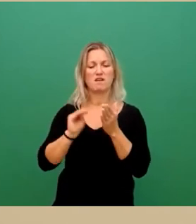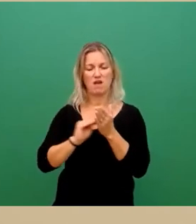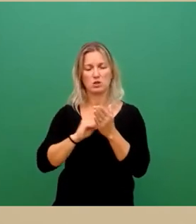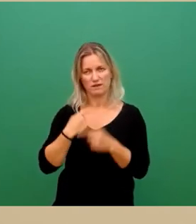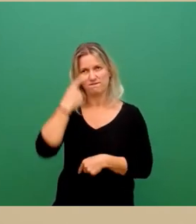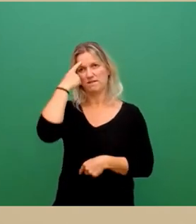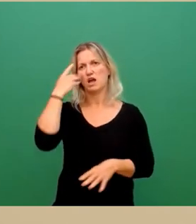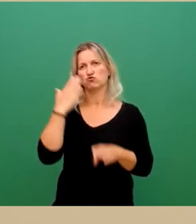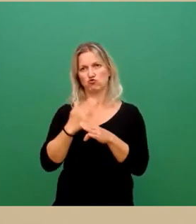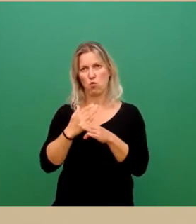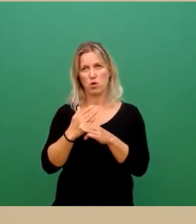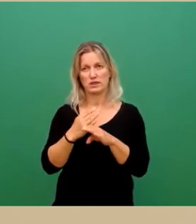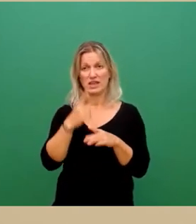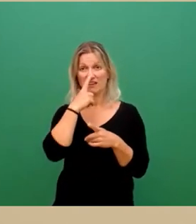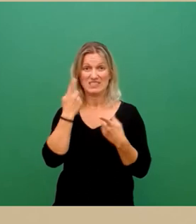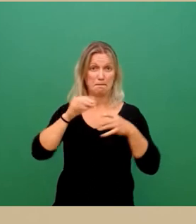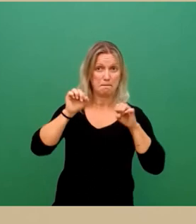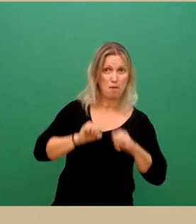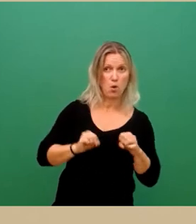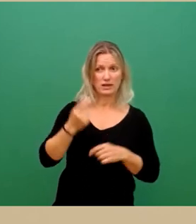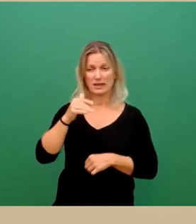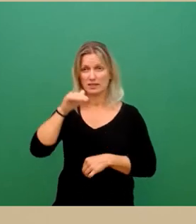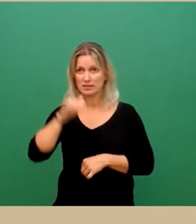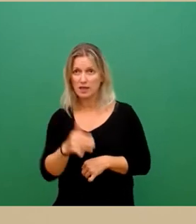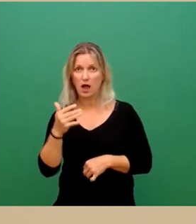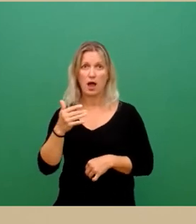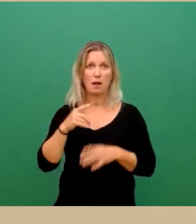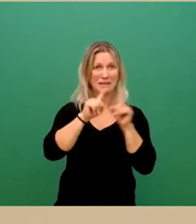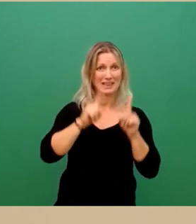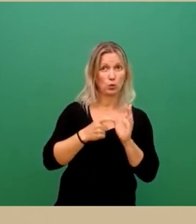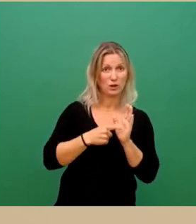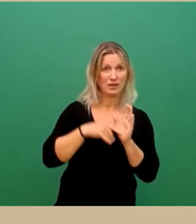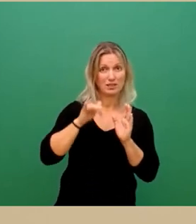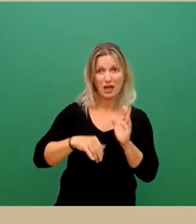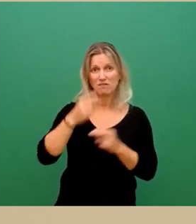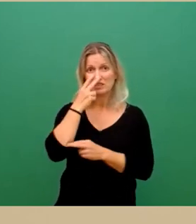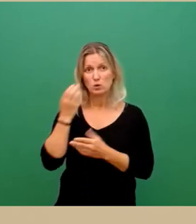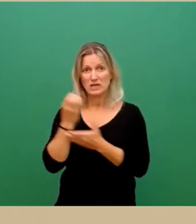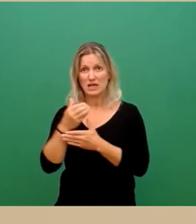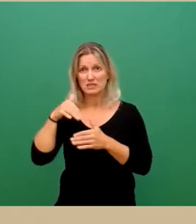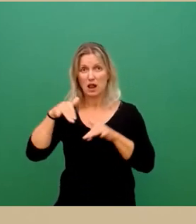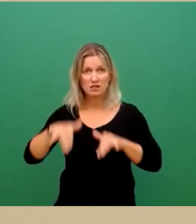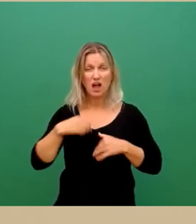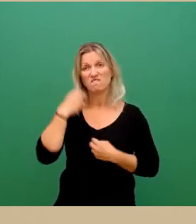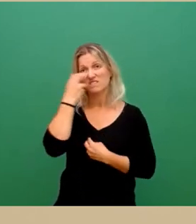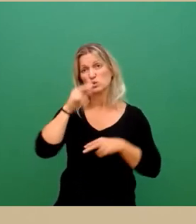versuchen sie im Rahmen der Kapazitäten des Budgets und der genannten Rahmenbedingungen, Stichwort Ersatzteile, zu bearbeiten.